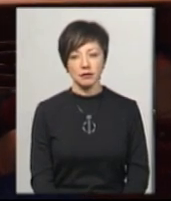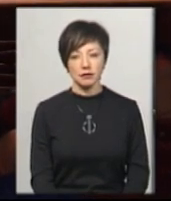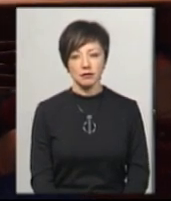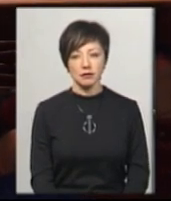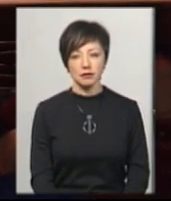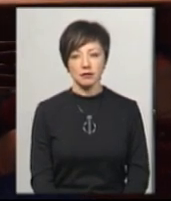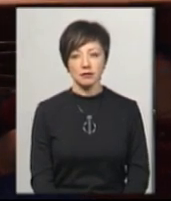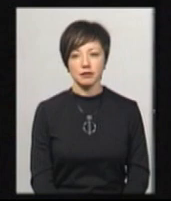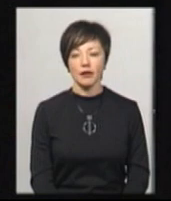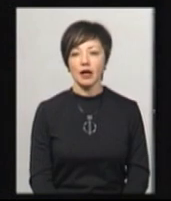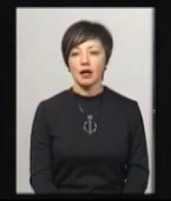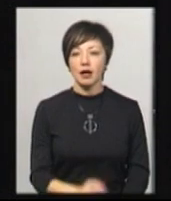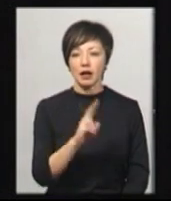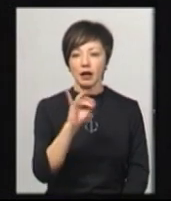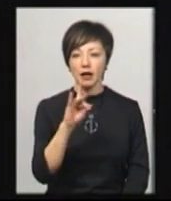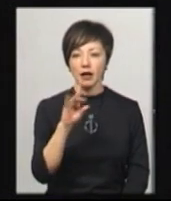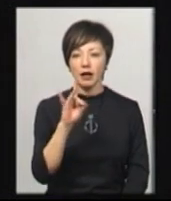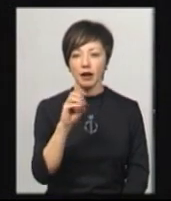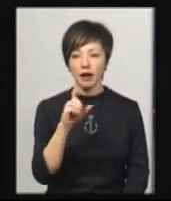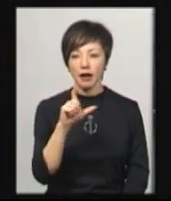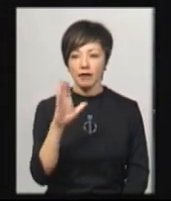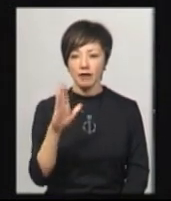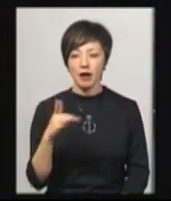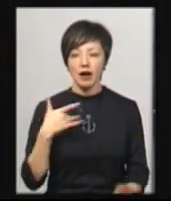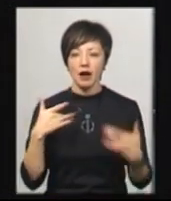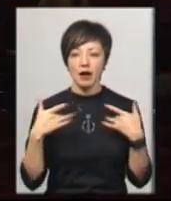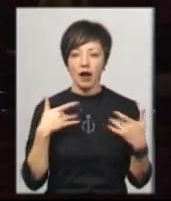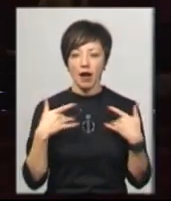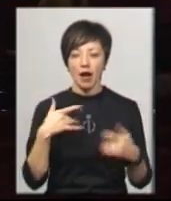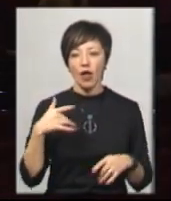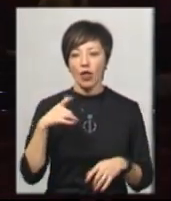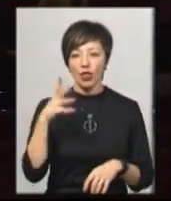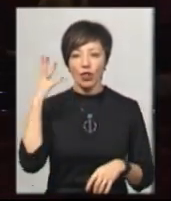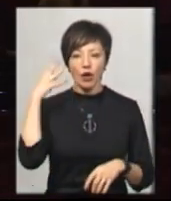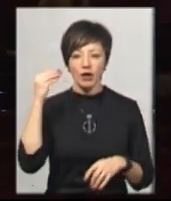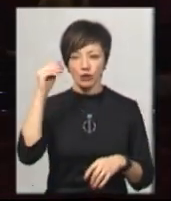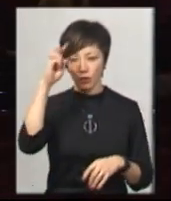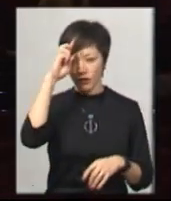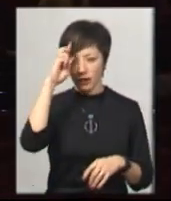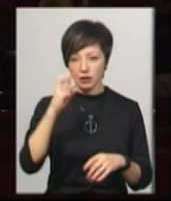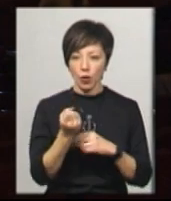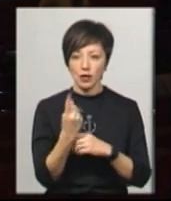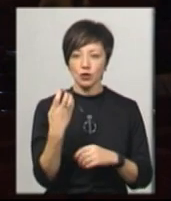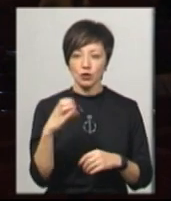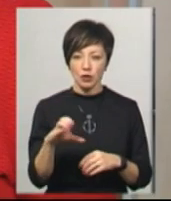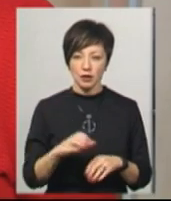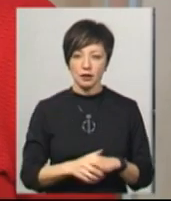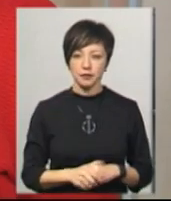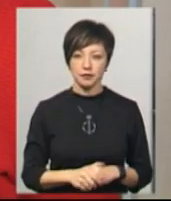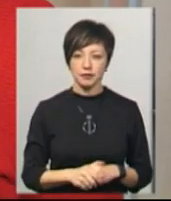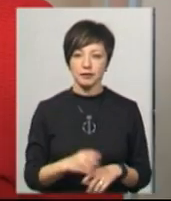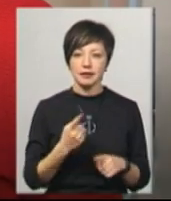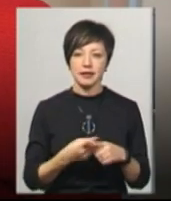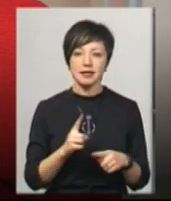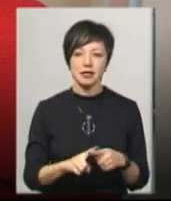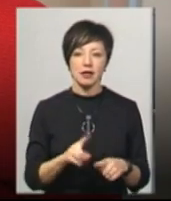Олександр Кирєєв грає Геральда норвежського витязя XI століття. Цю партію також виконує баритон Степан Дробіт. Це